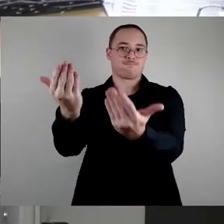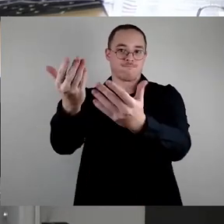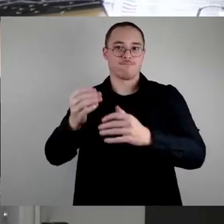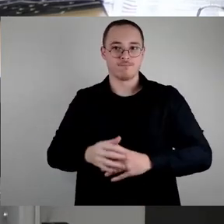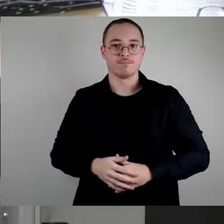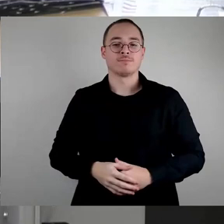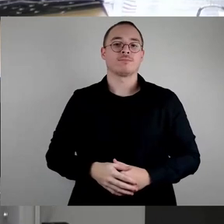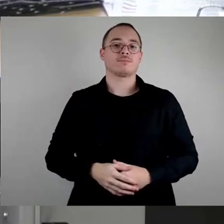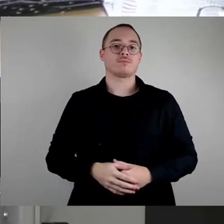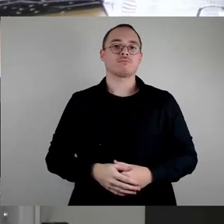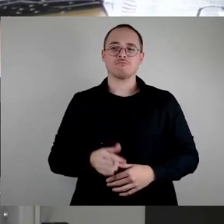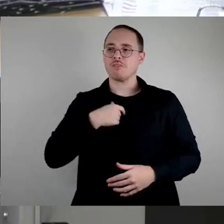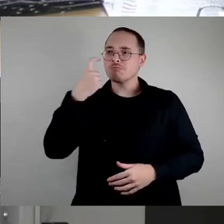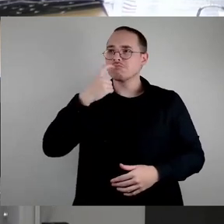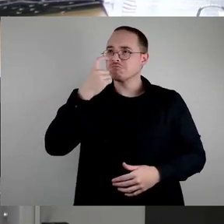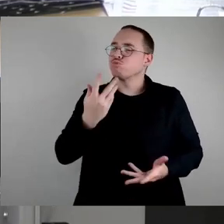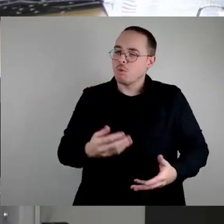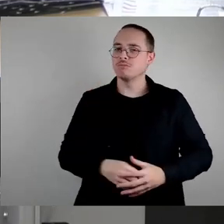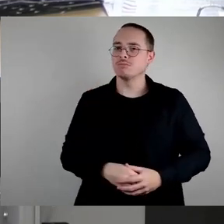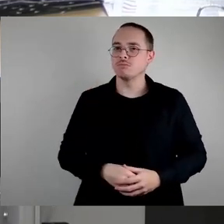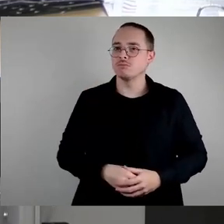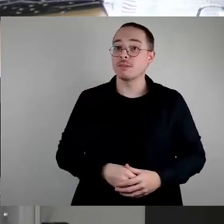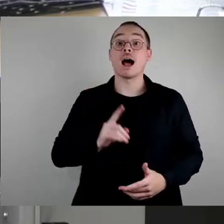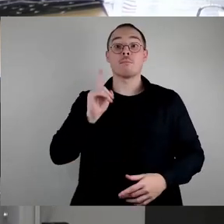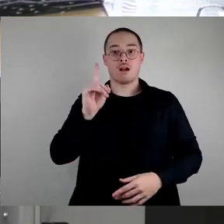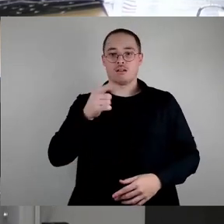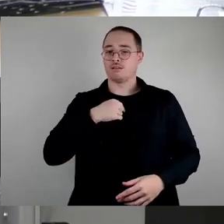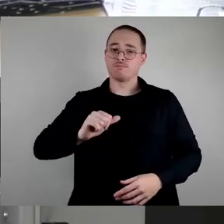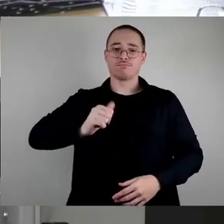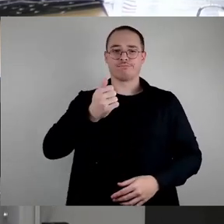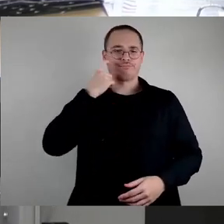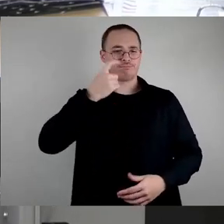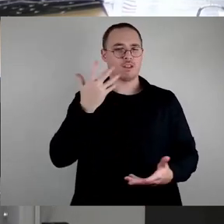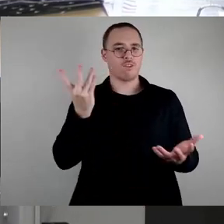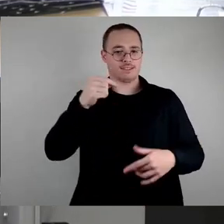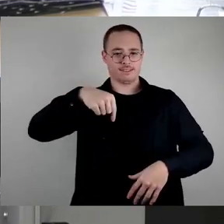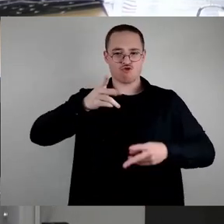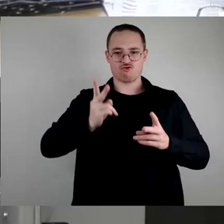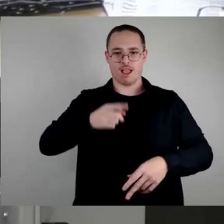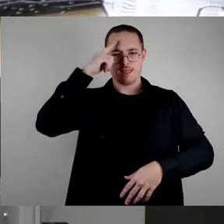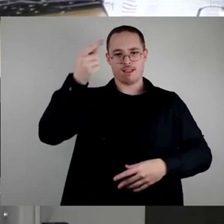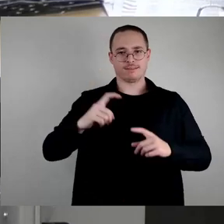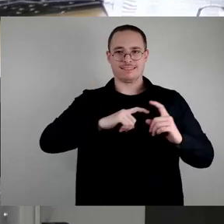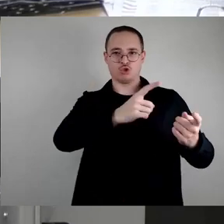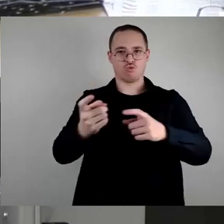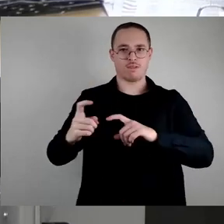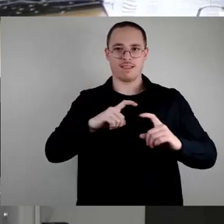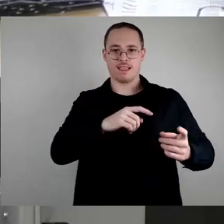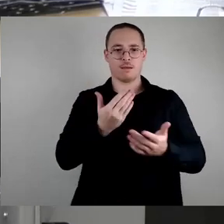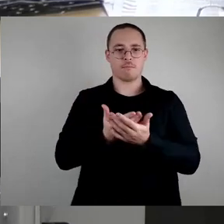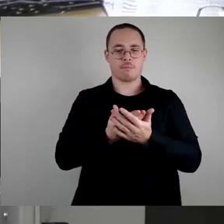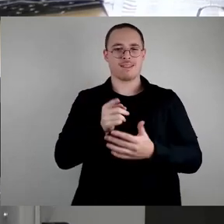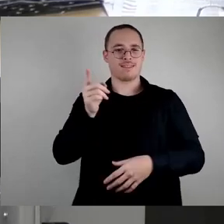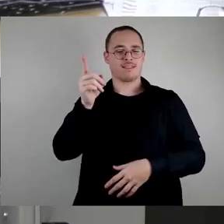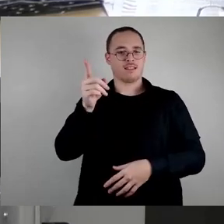in dieser Debatte tatsächlich besonders wundert, ist, dass wir hier im Stadtrat darüber diskutieren, für welche Maßnahmen Stadtbezirksbeiräte ihr